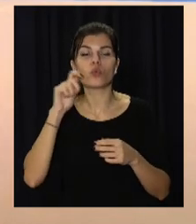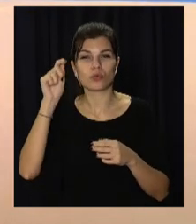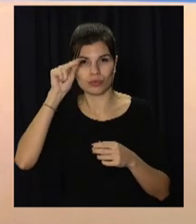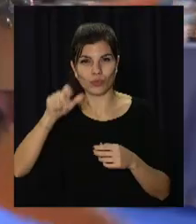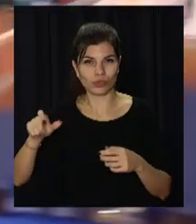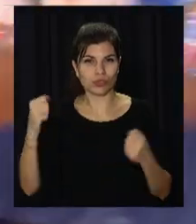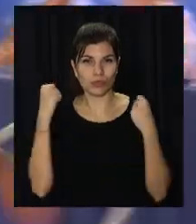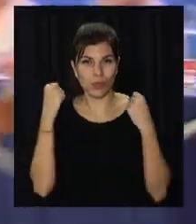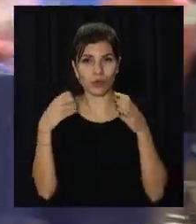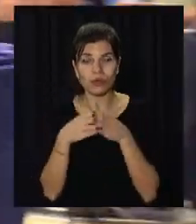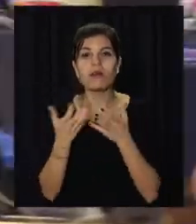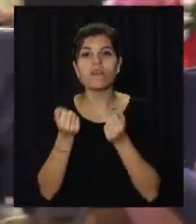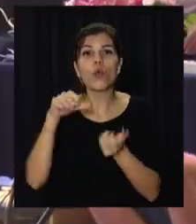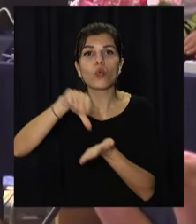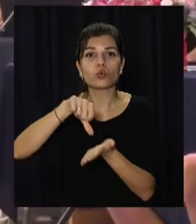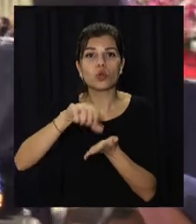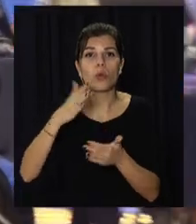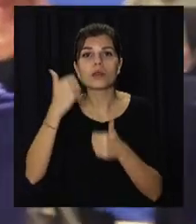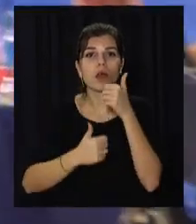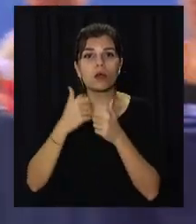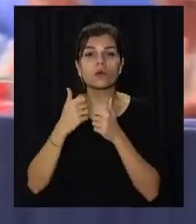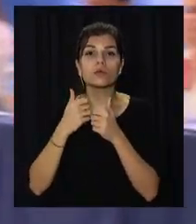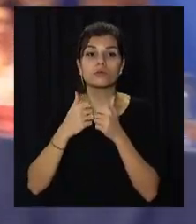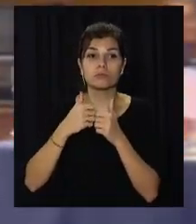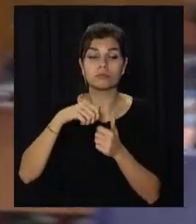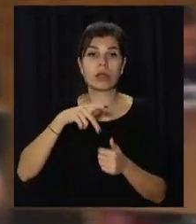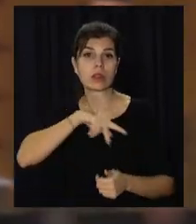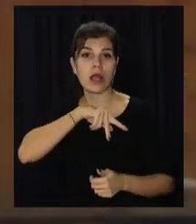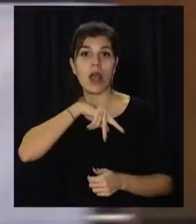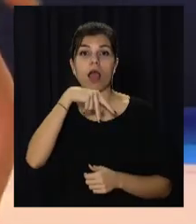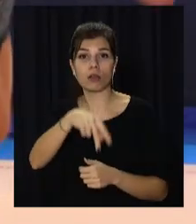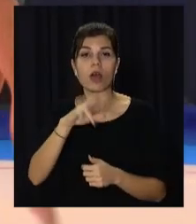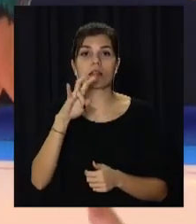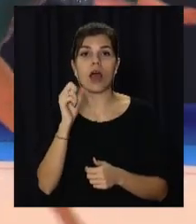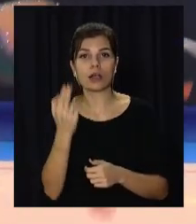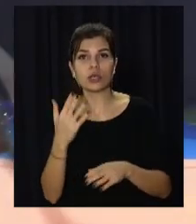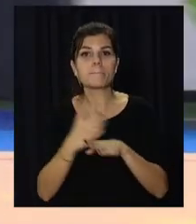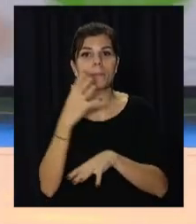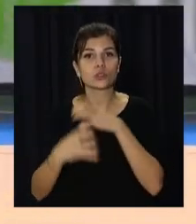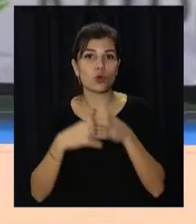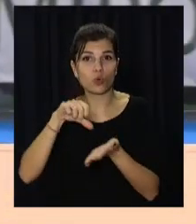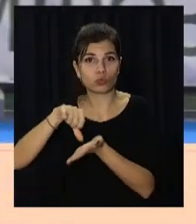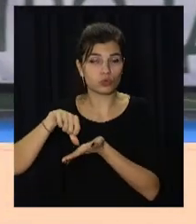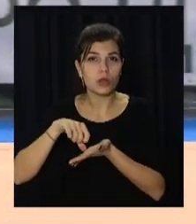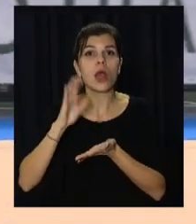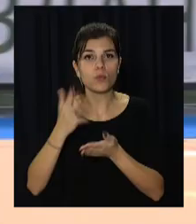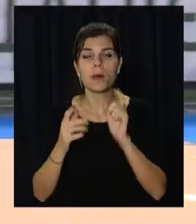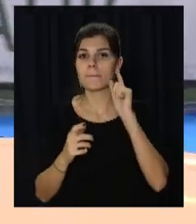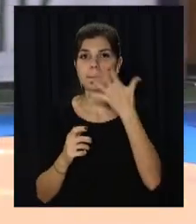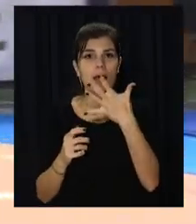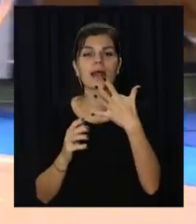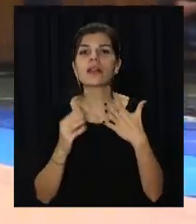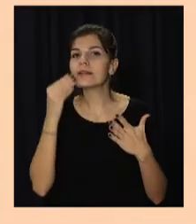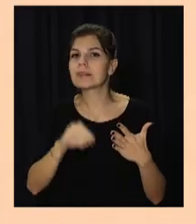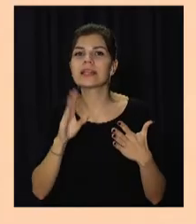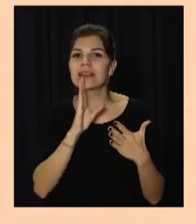в Дніпропетровській області візьмуть участь у нагородженні художніх гімнасток-учасниць національних та міжнародних змагань. Відзначать і п'ятьох найкращих